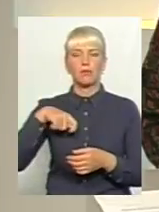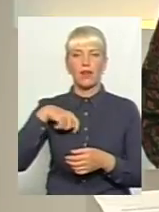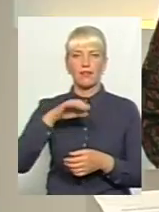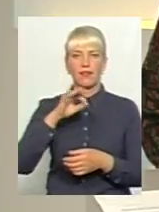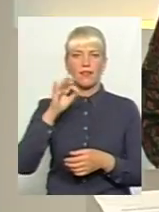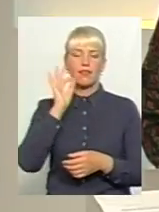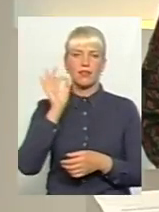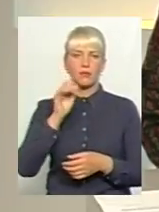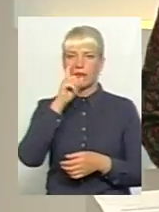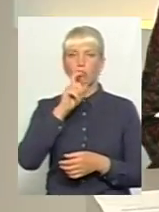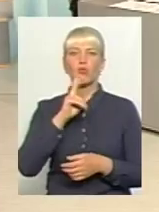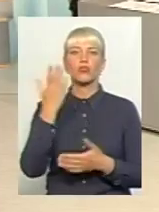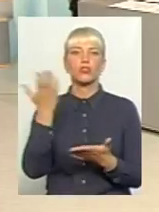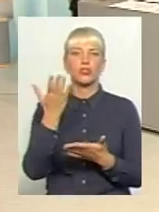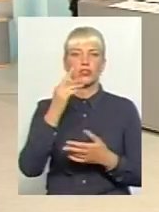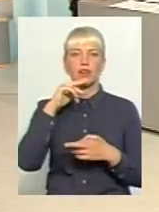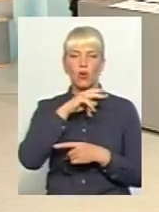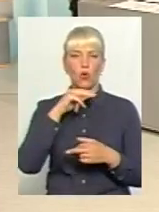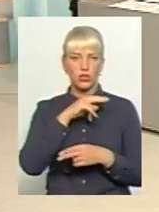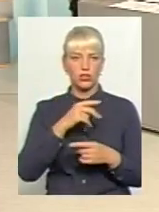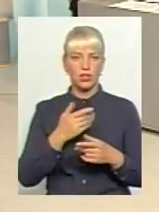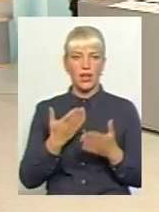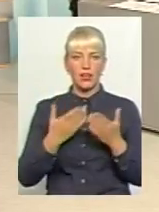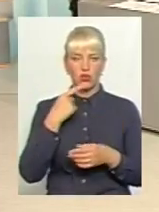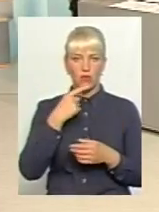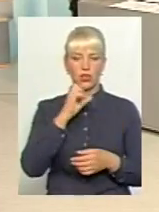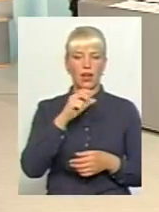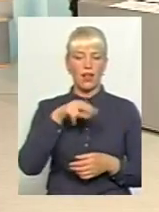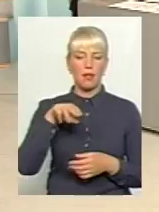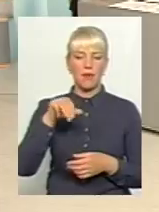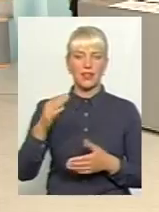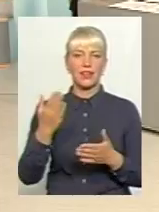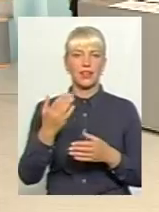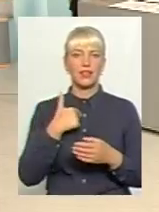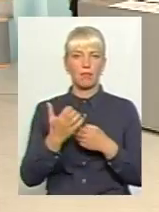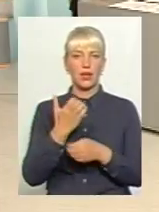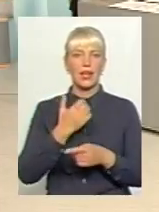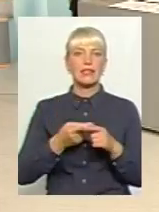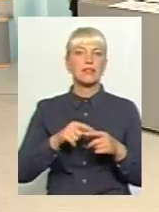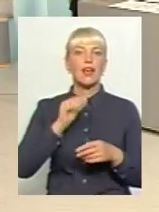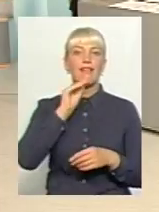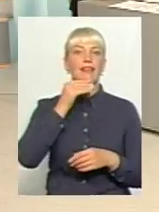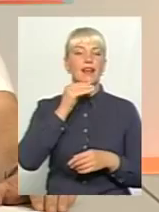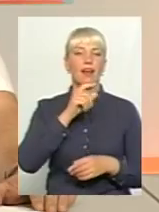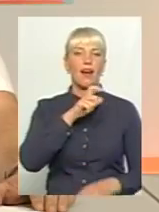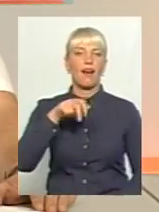непонятно, який розчин. Якщо взяти, ну, цей Алмед, який в нас приходить, це є єгіптська хайделена,